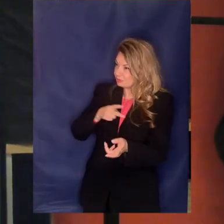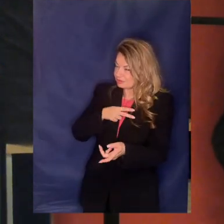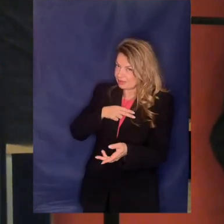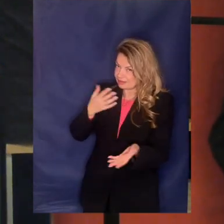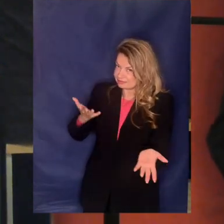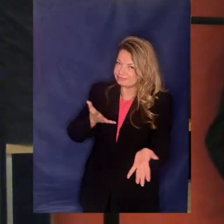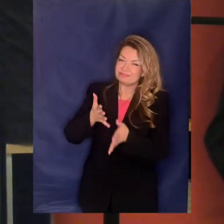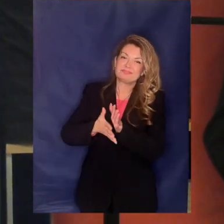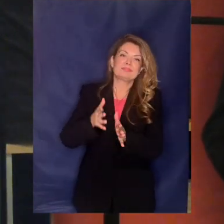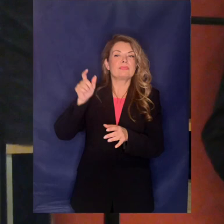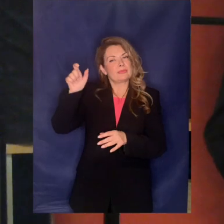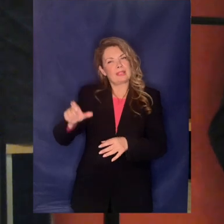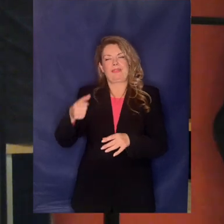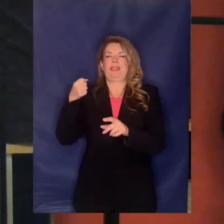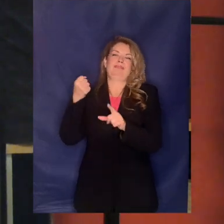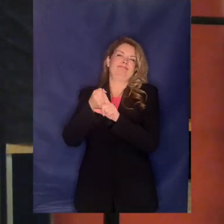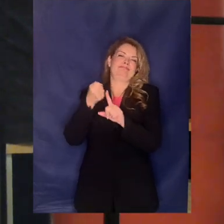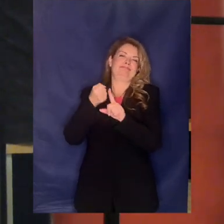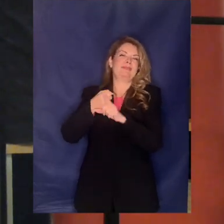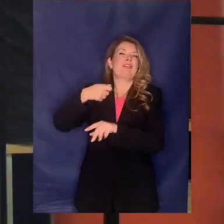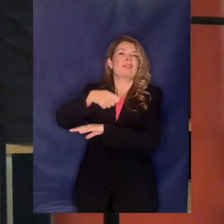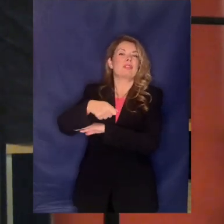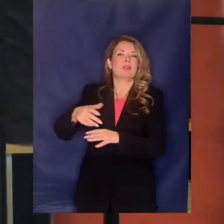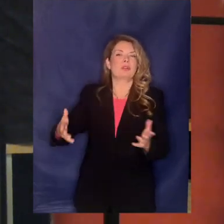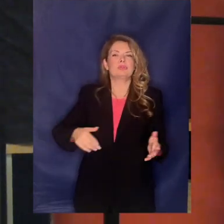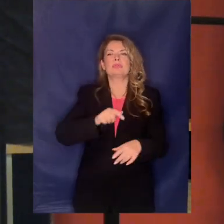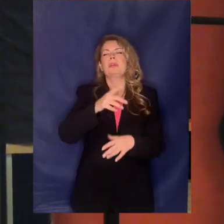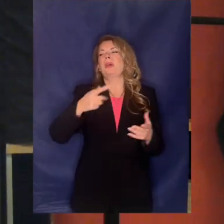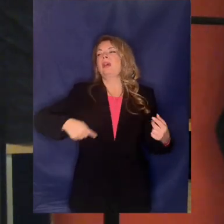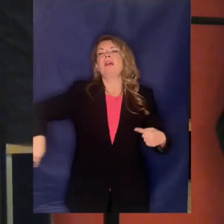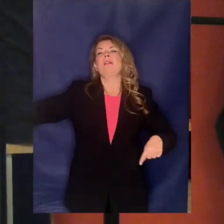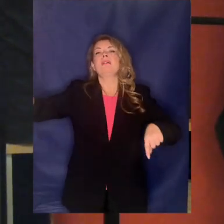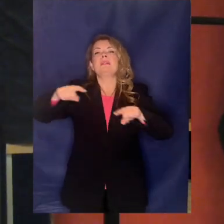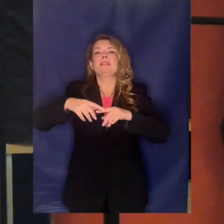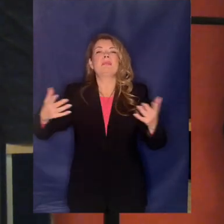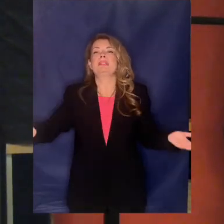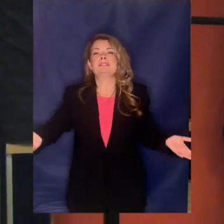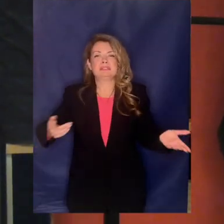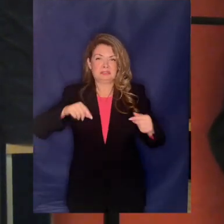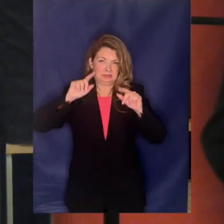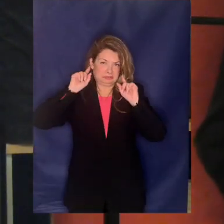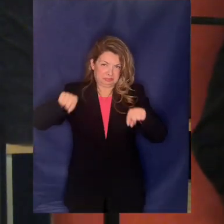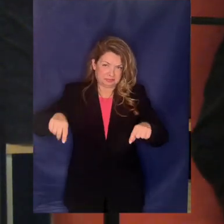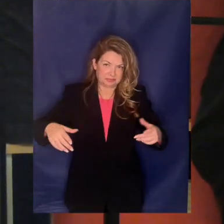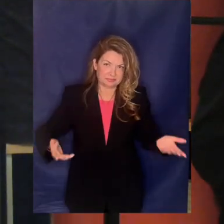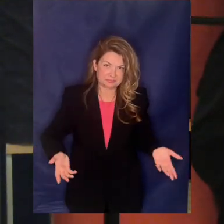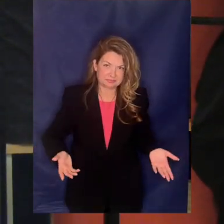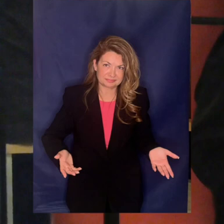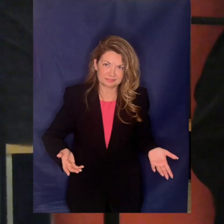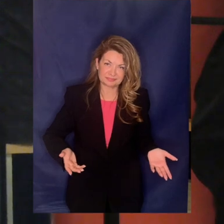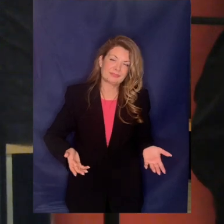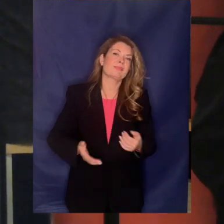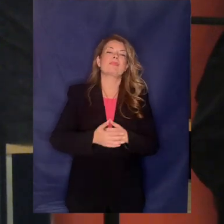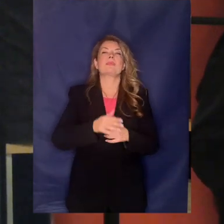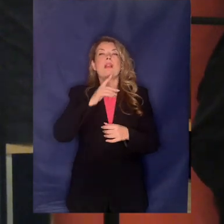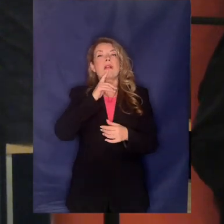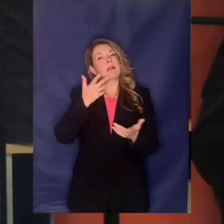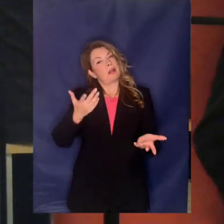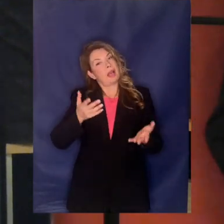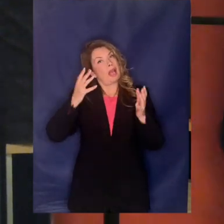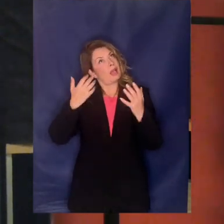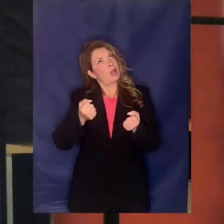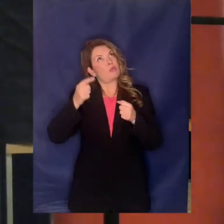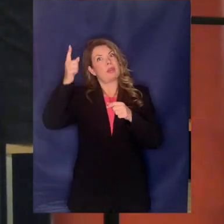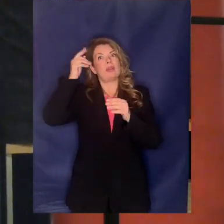μαχόμενη δικηγόρος είναι αδιάφορο για εμάς τους υπόλοιπους αλλά το γεγονός ότι έχουμε και απόφαση συμμόρφωσης